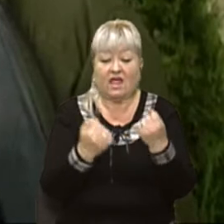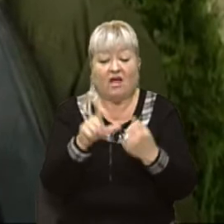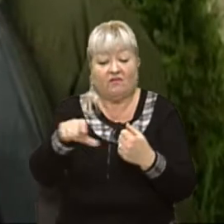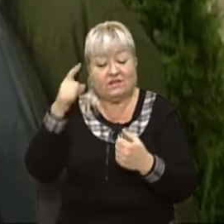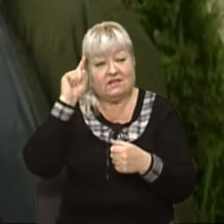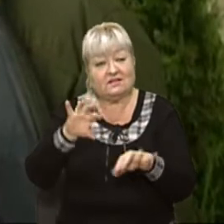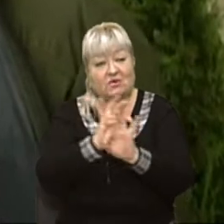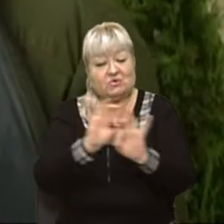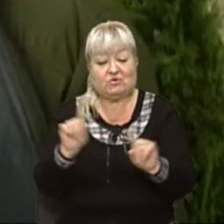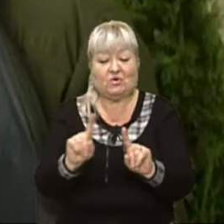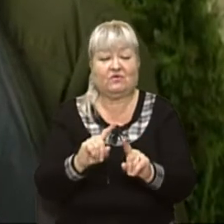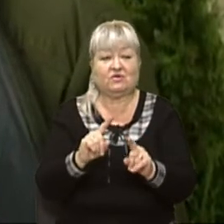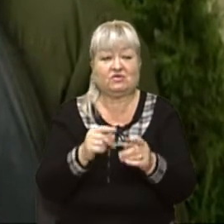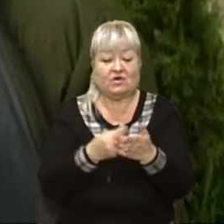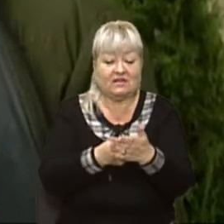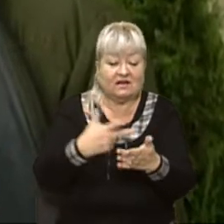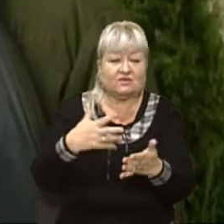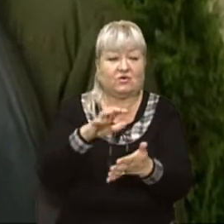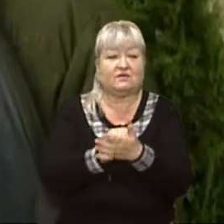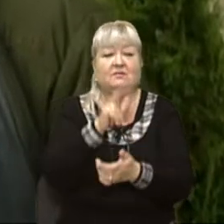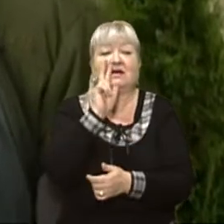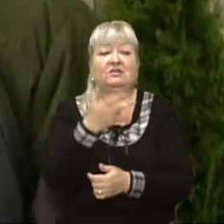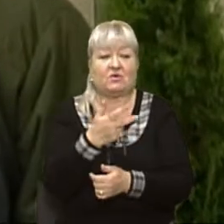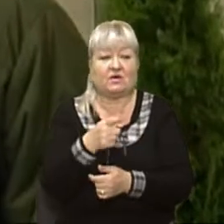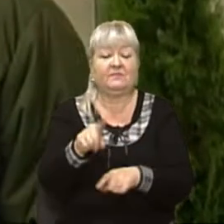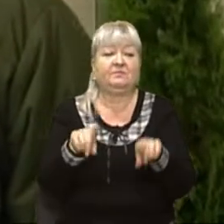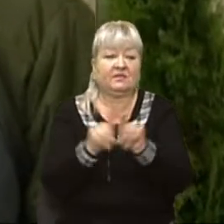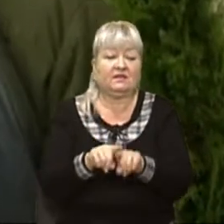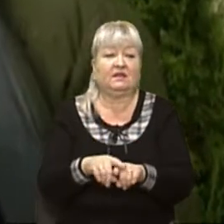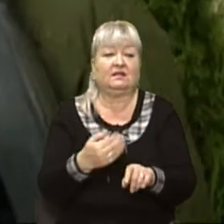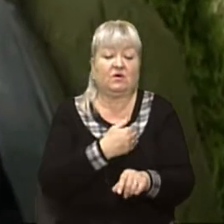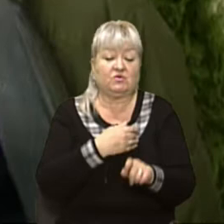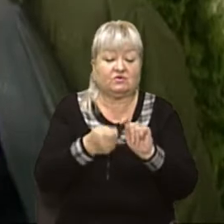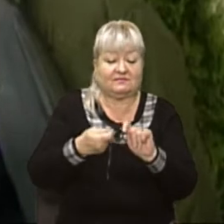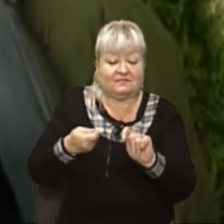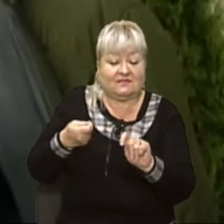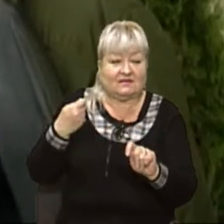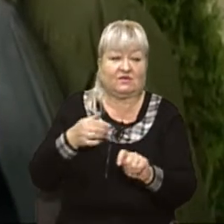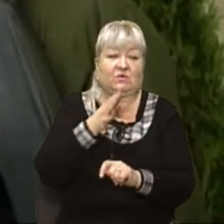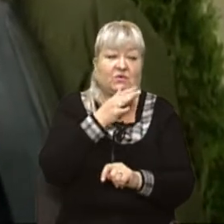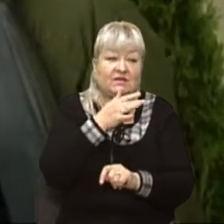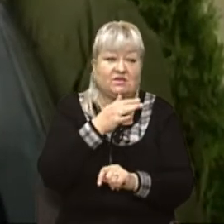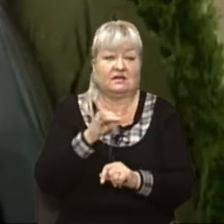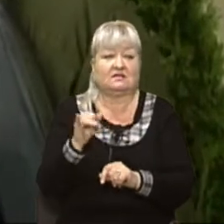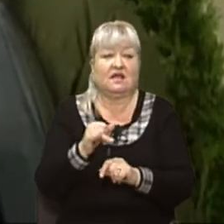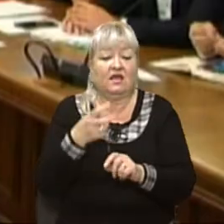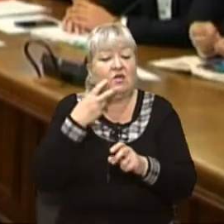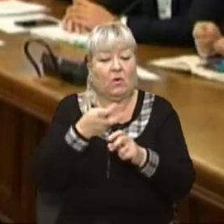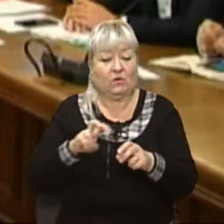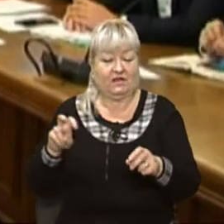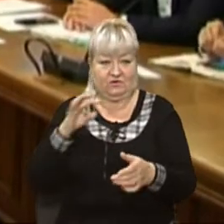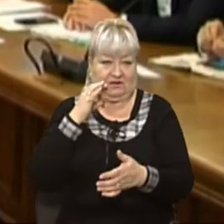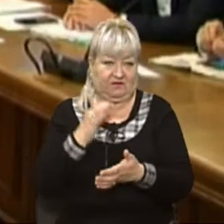чудово, що аналіз крові займає три роки, вони таким чином намагаються затягнути процедуру, затягнути час і уникнути відповідальності.